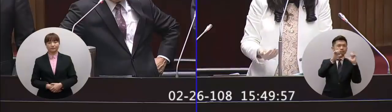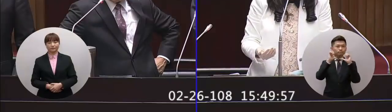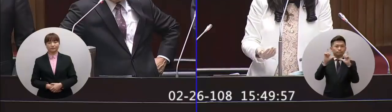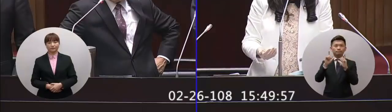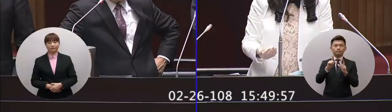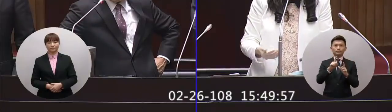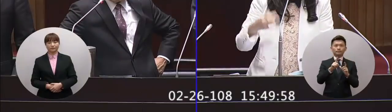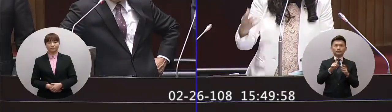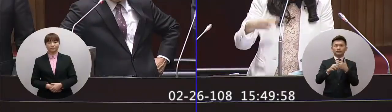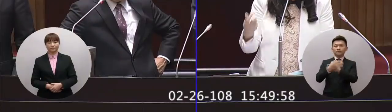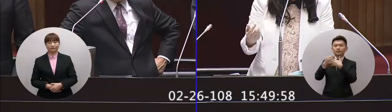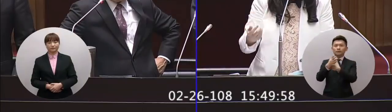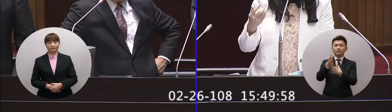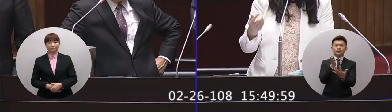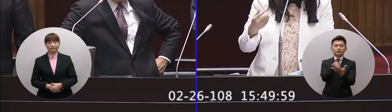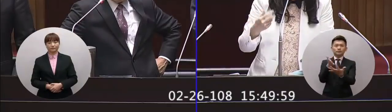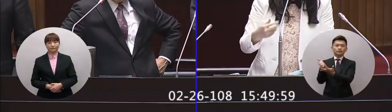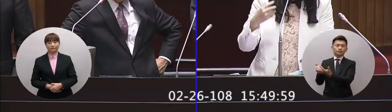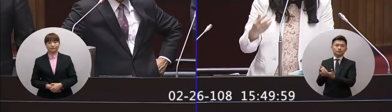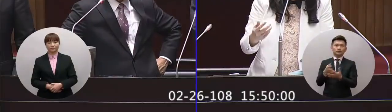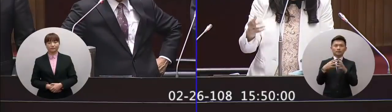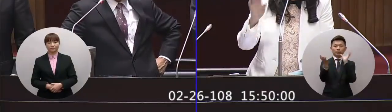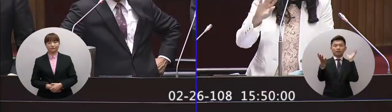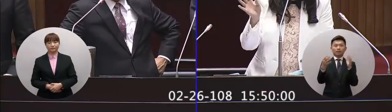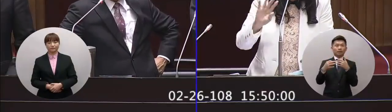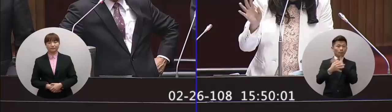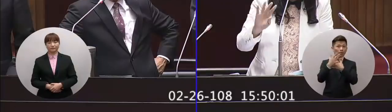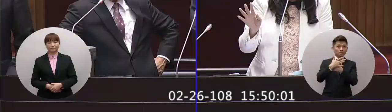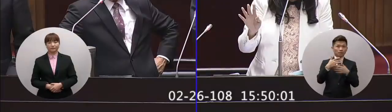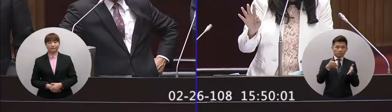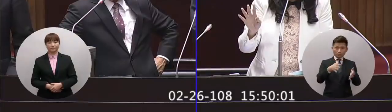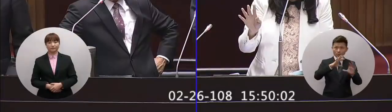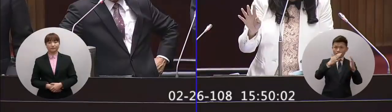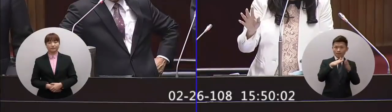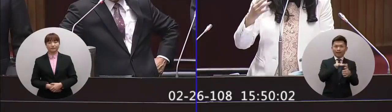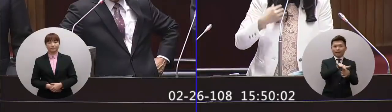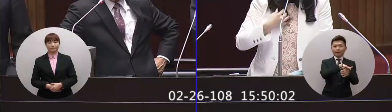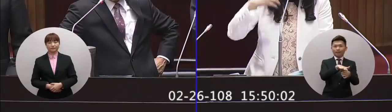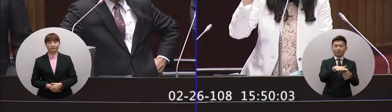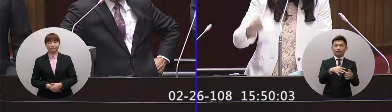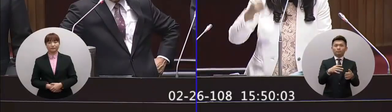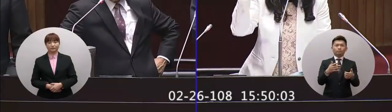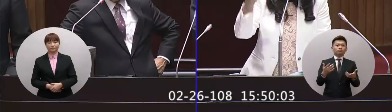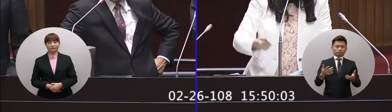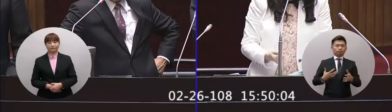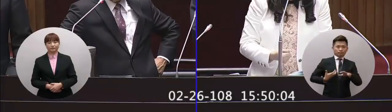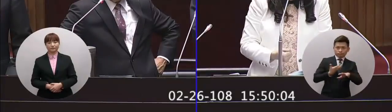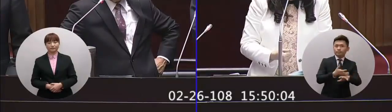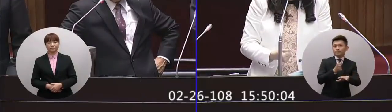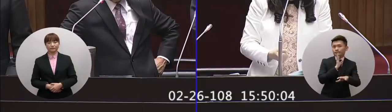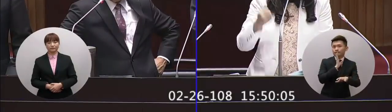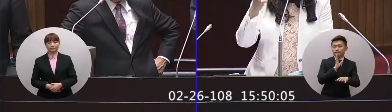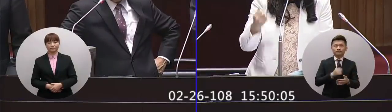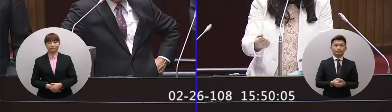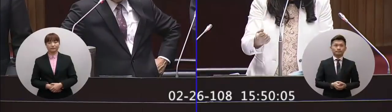辦法分散這些僑胞而且用很多你知道僑胞愛國家是完全沒有理由的你知道嗎大家都是全心全意為了